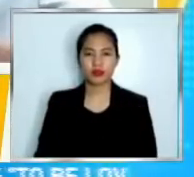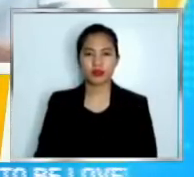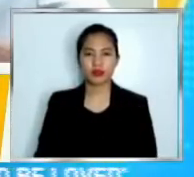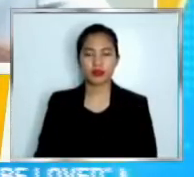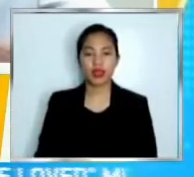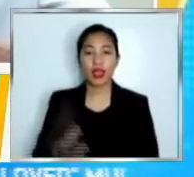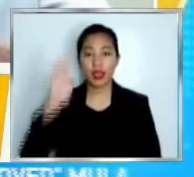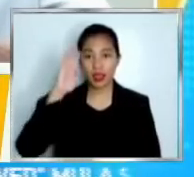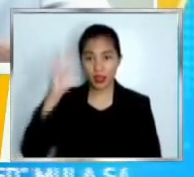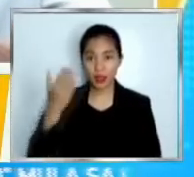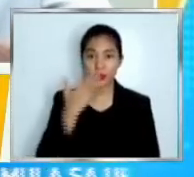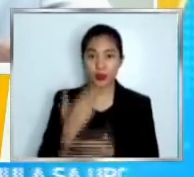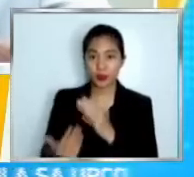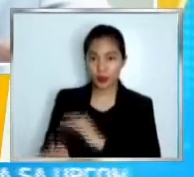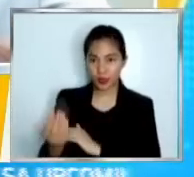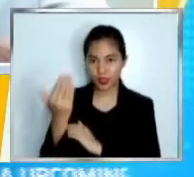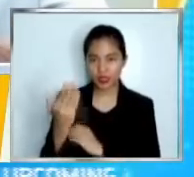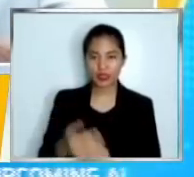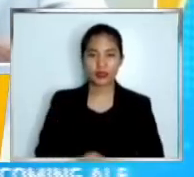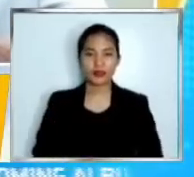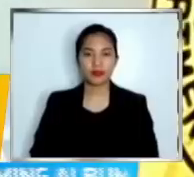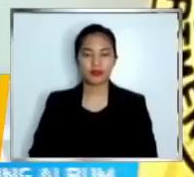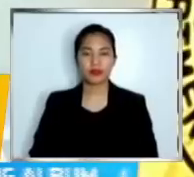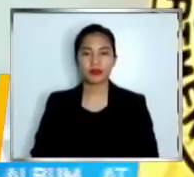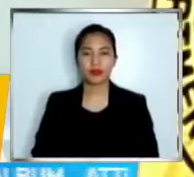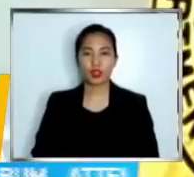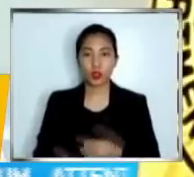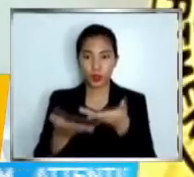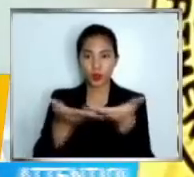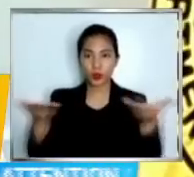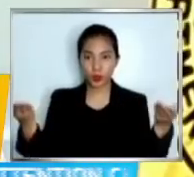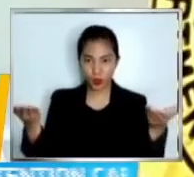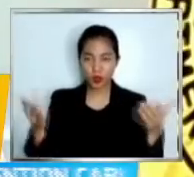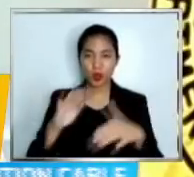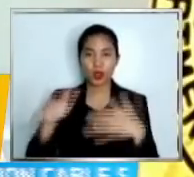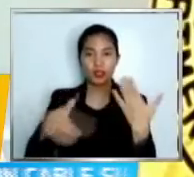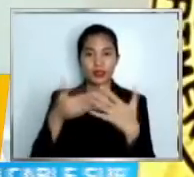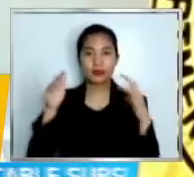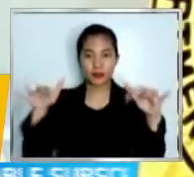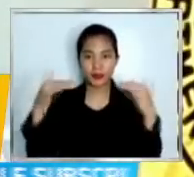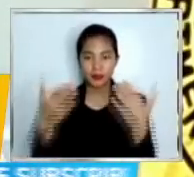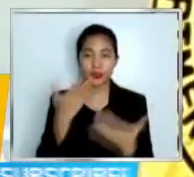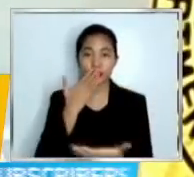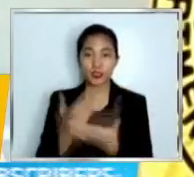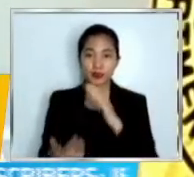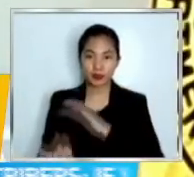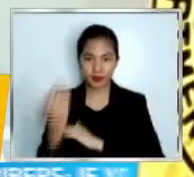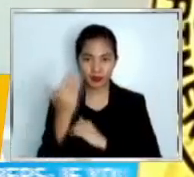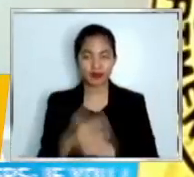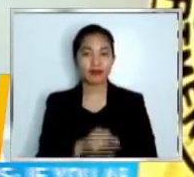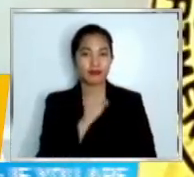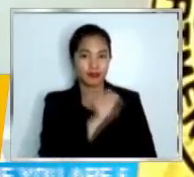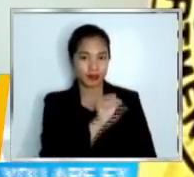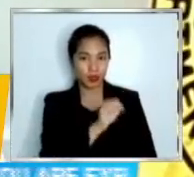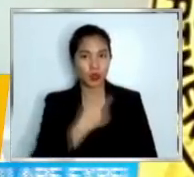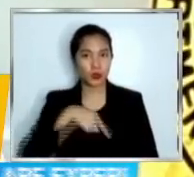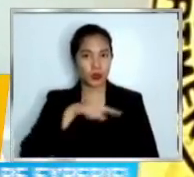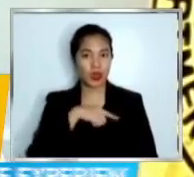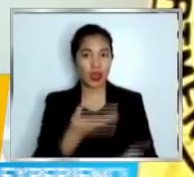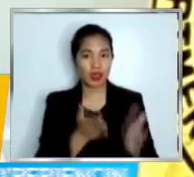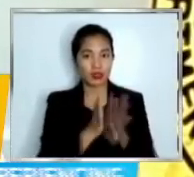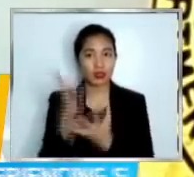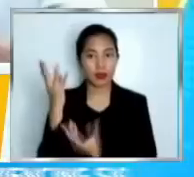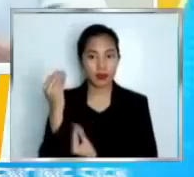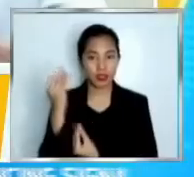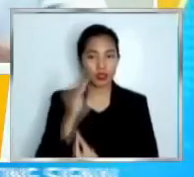magpinaumaga sa iyo Connie and Rafi at sa lahat po ng inyong mga tagasubayba. Opo, Secretary, makikigikamustulang kami sa assessment ninyo